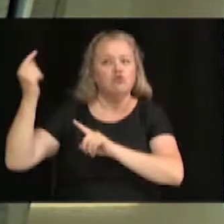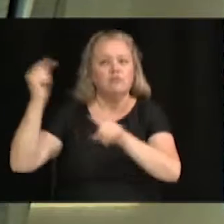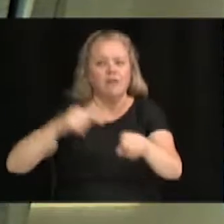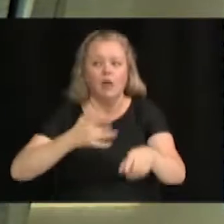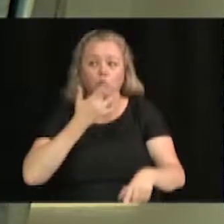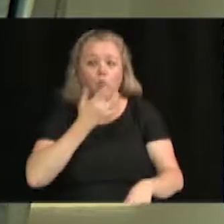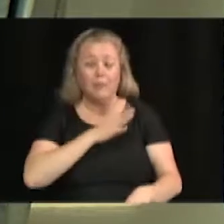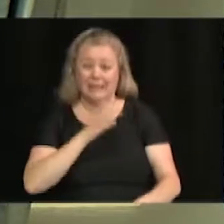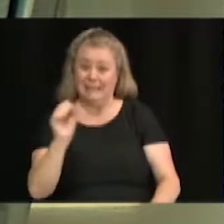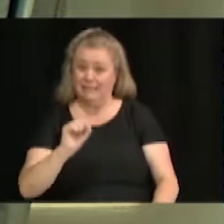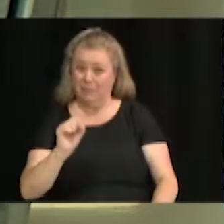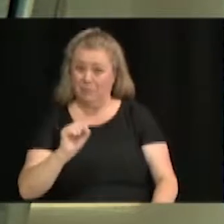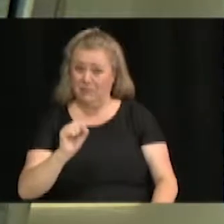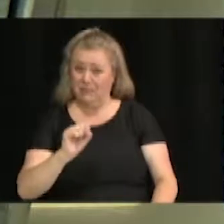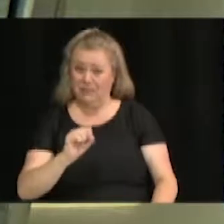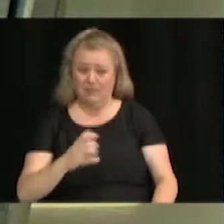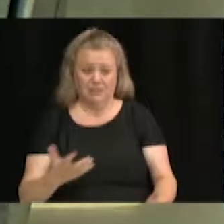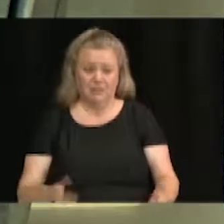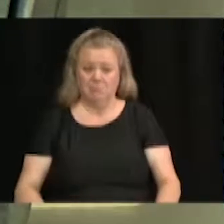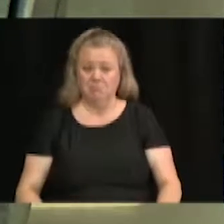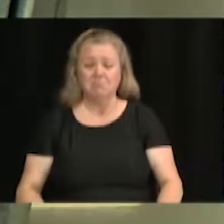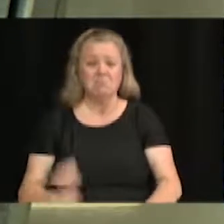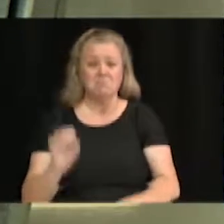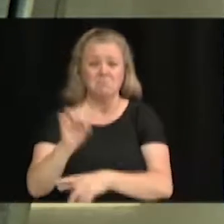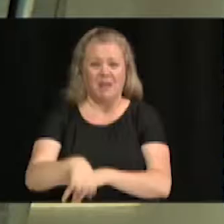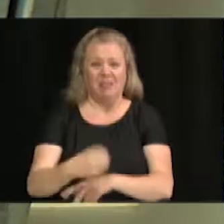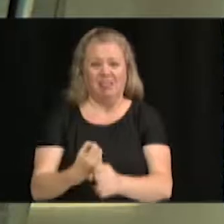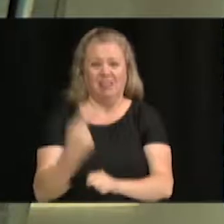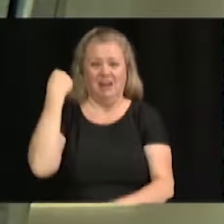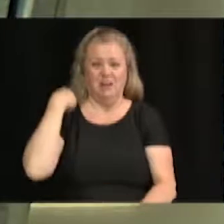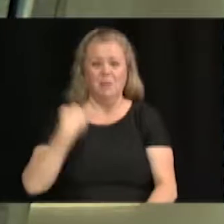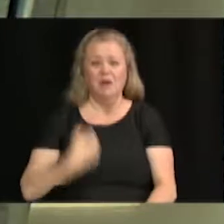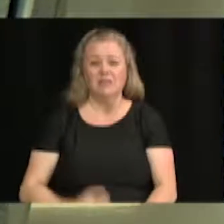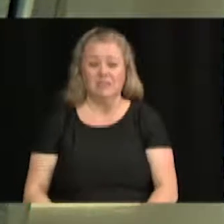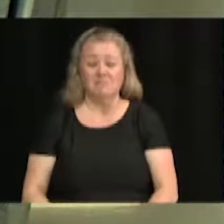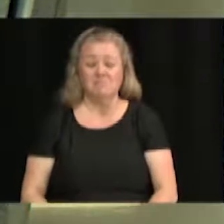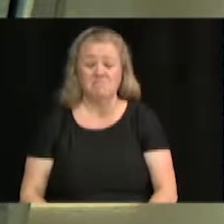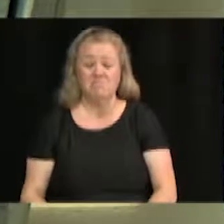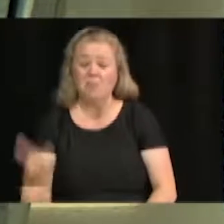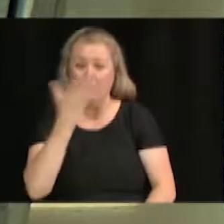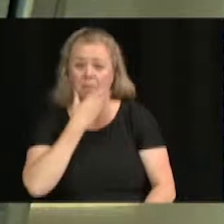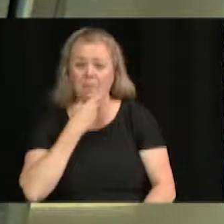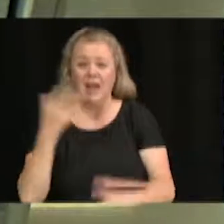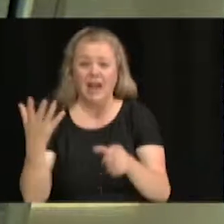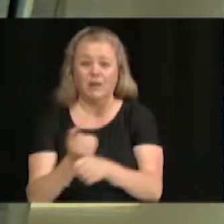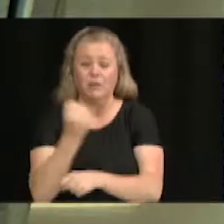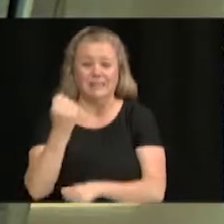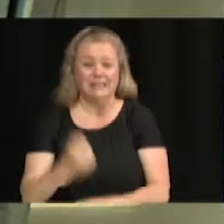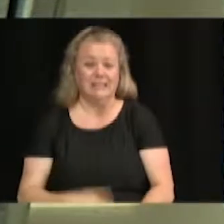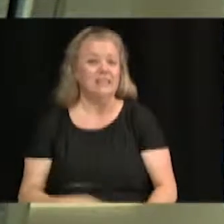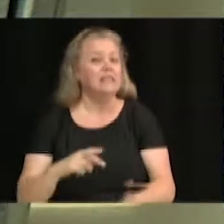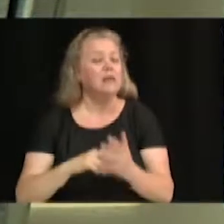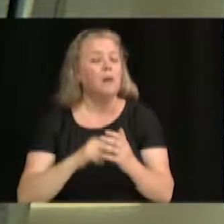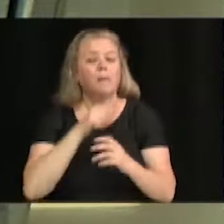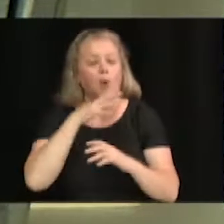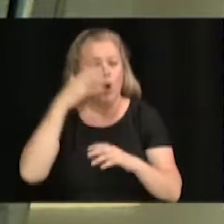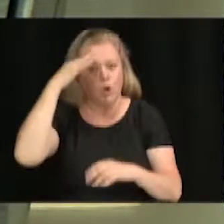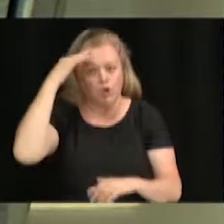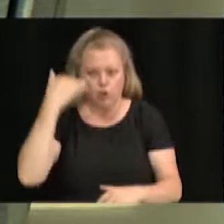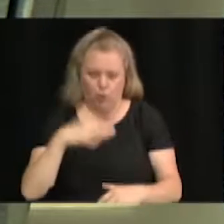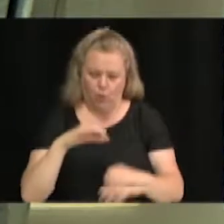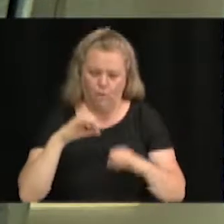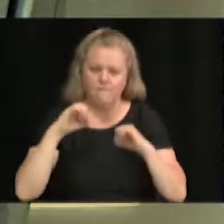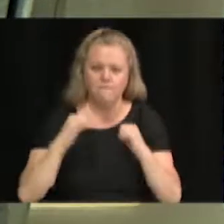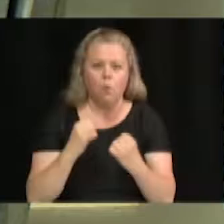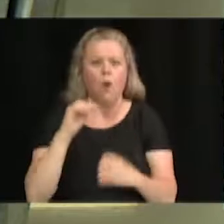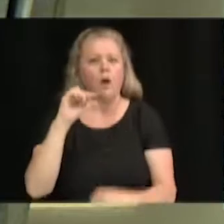notre assistance de l'année dernière, qui avait quand même été une très belle réussite. Donc même s'il ne faisait pas chaud, il n'y plus un peu pendant la journée,